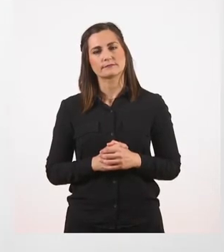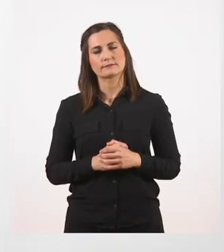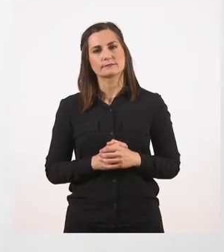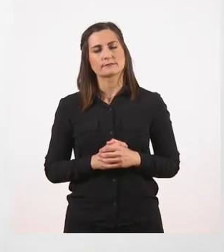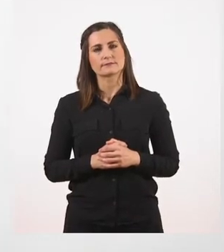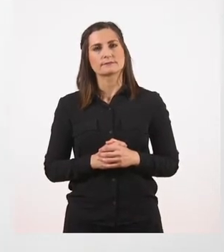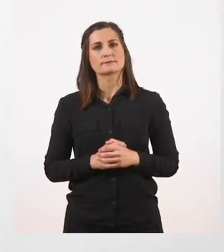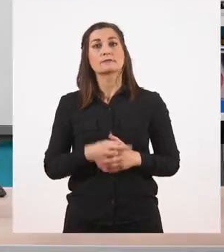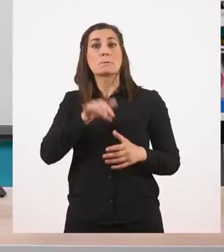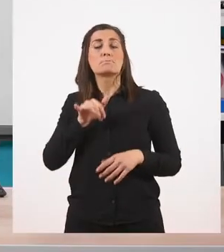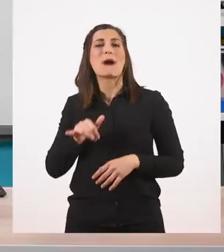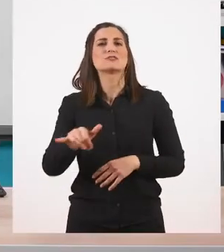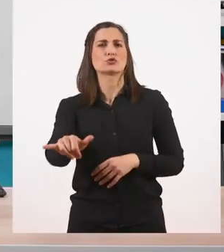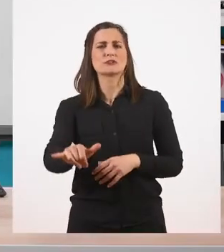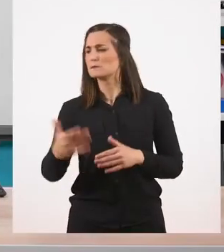Πάντοτε.